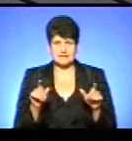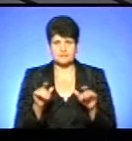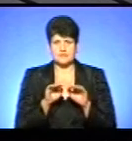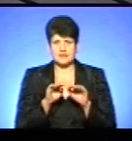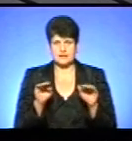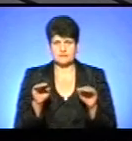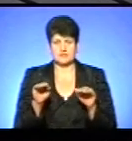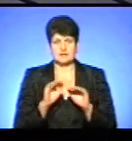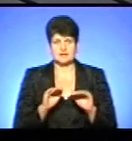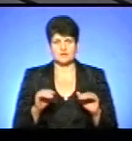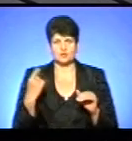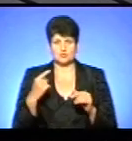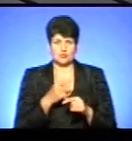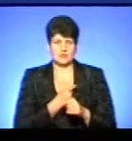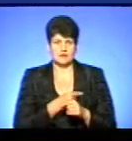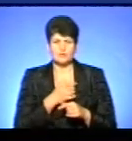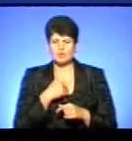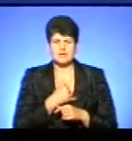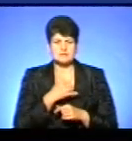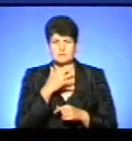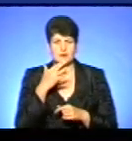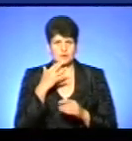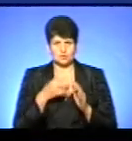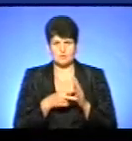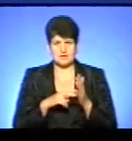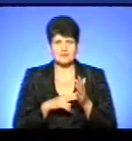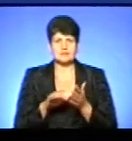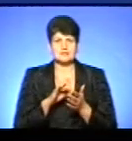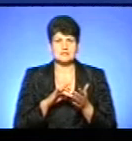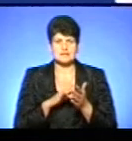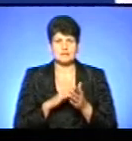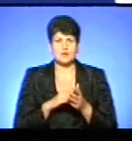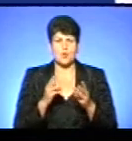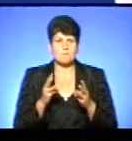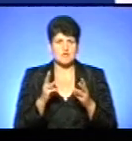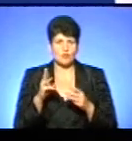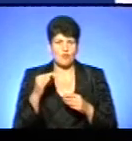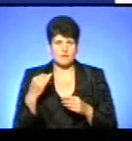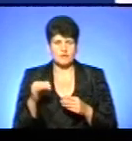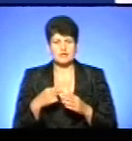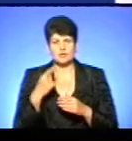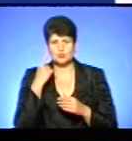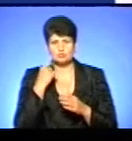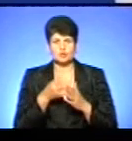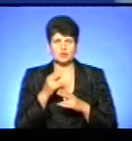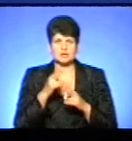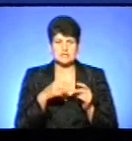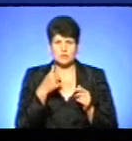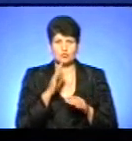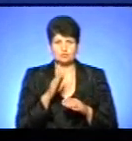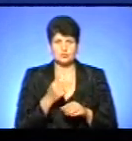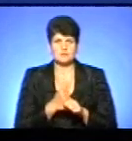дитячої обласної лікарні. У нас багато планів, нас і центр, опіковий центр, який також, думаю, до кінця року вже буде працювати,